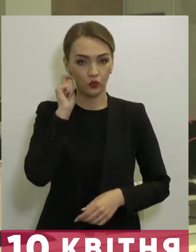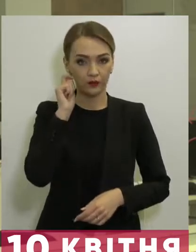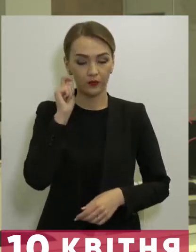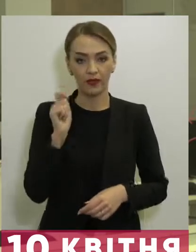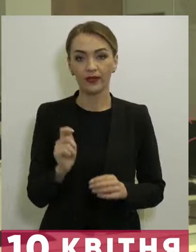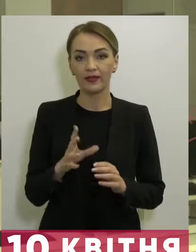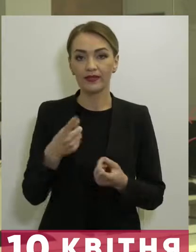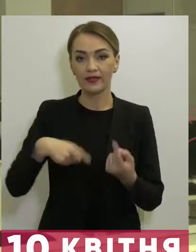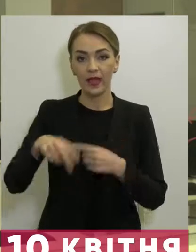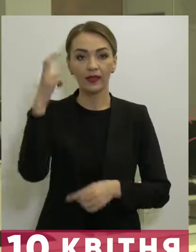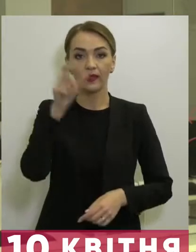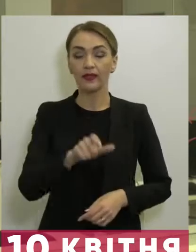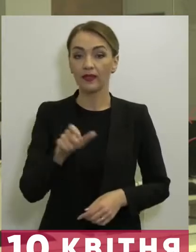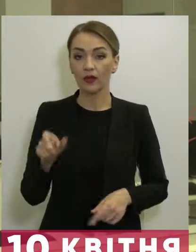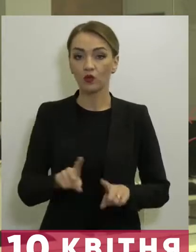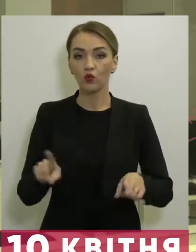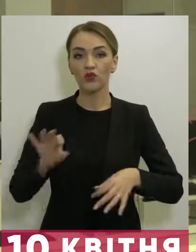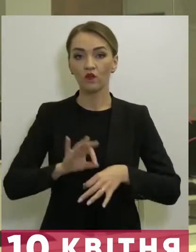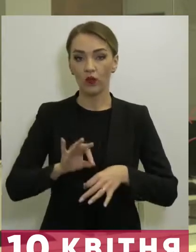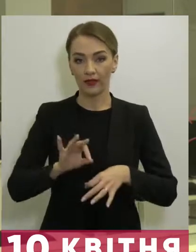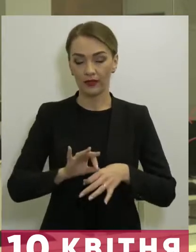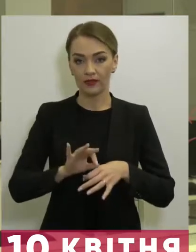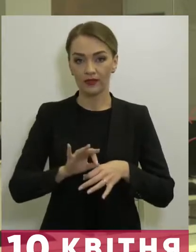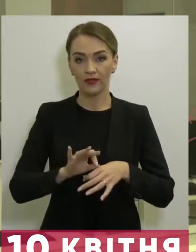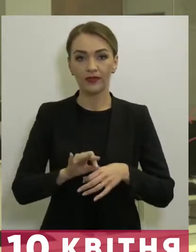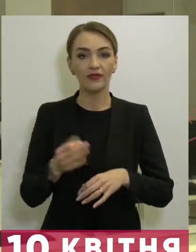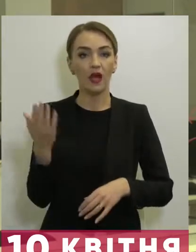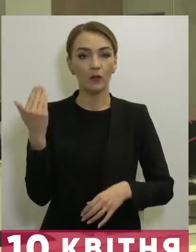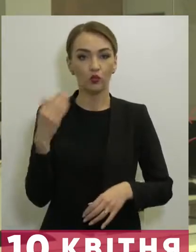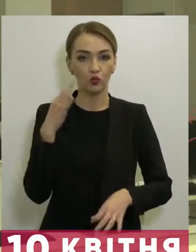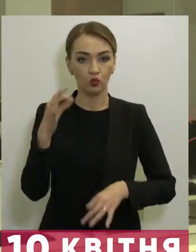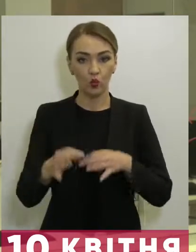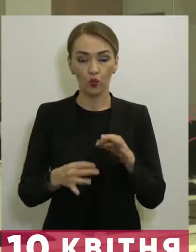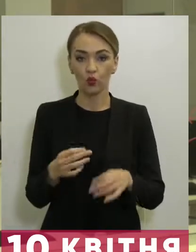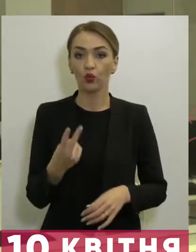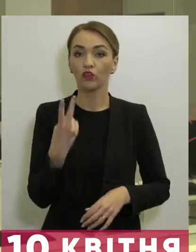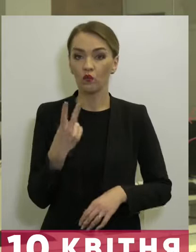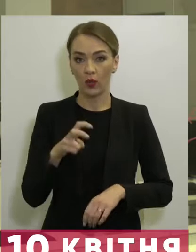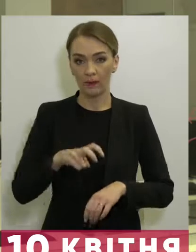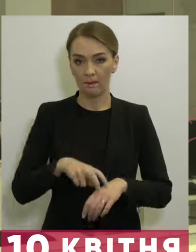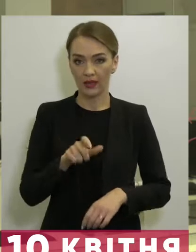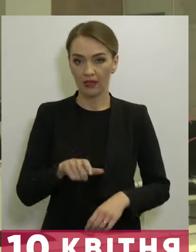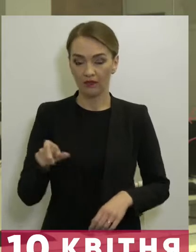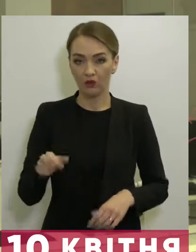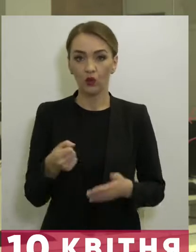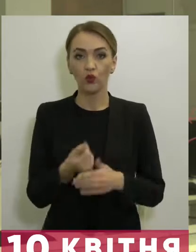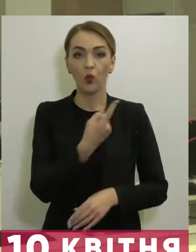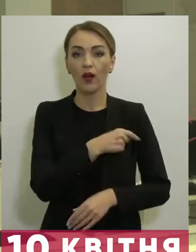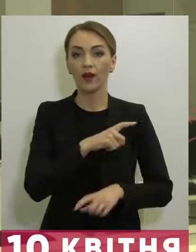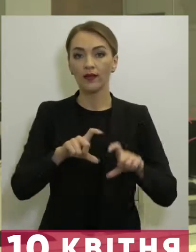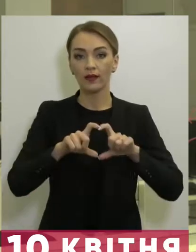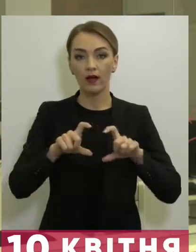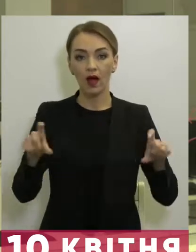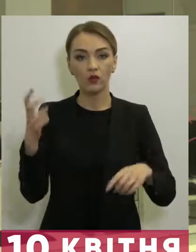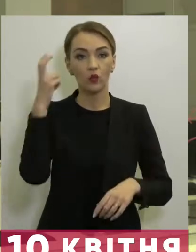Серед киян, що захворіли за минулу добу, двоє медиків. До лікарень столиці